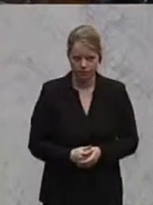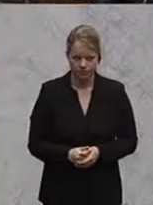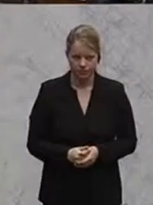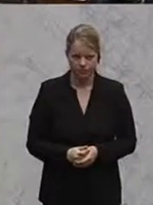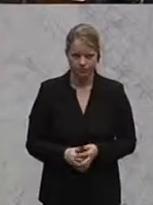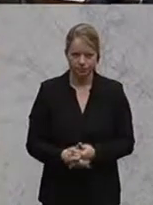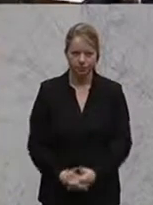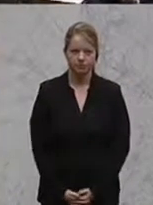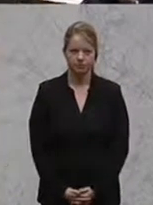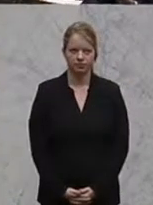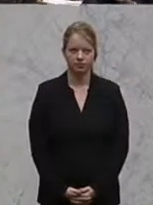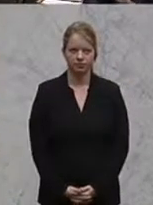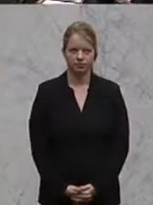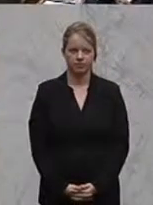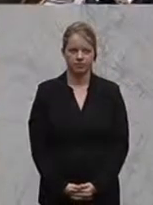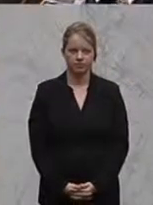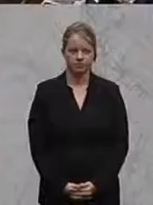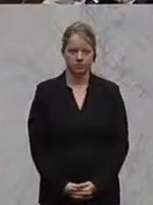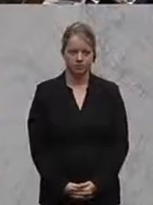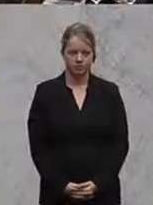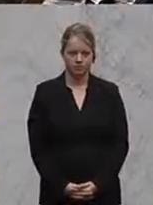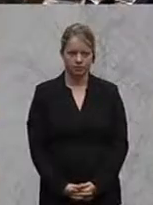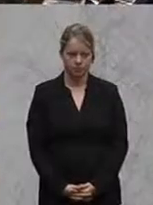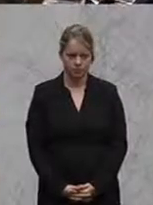TTIP und Zeta und befürchtet eine Umgehung des Nationalrates.